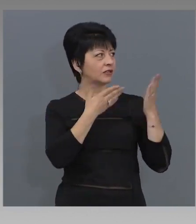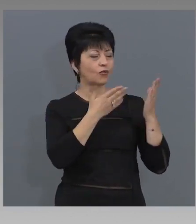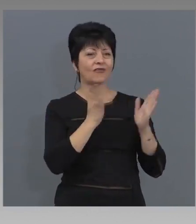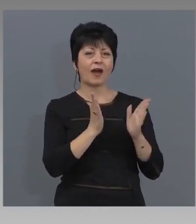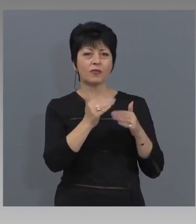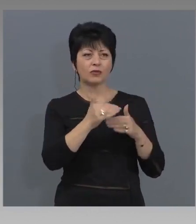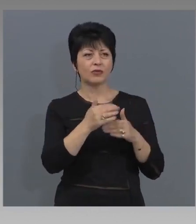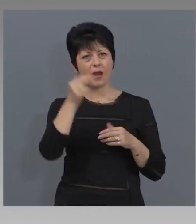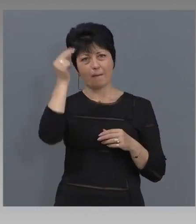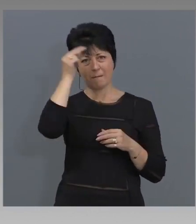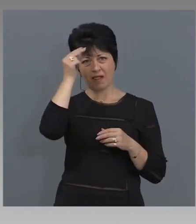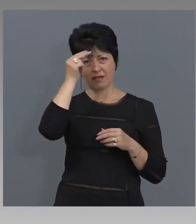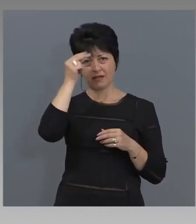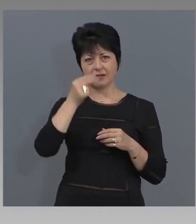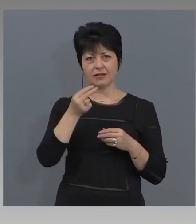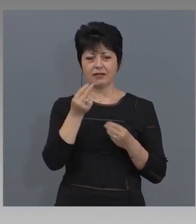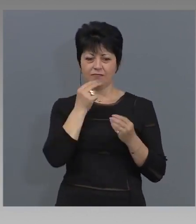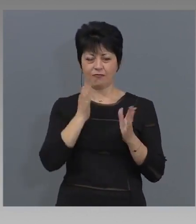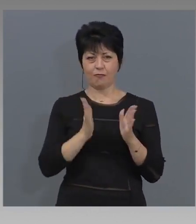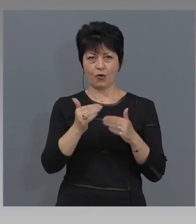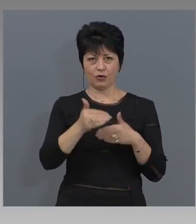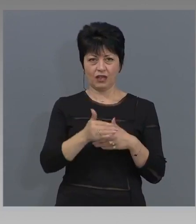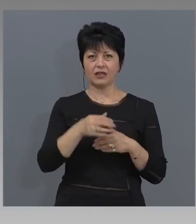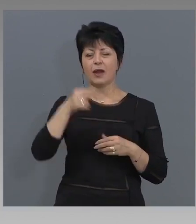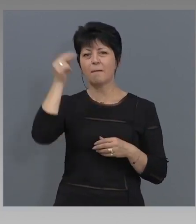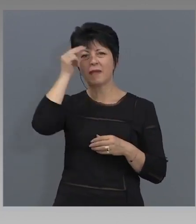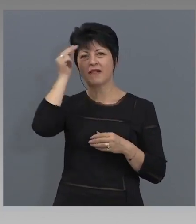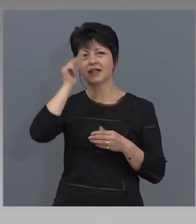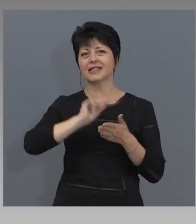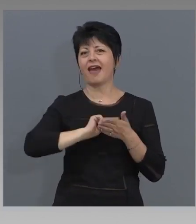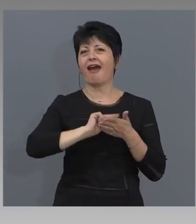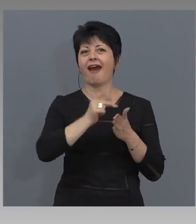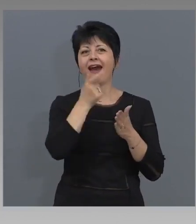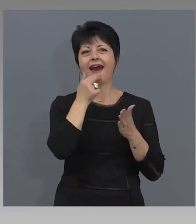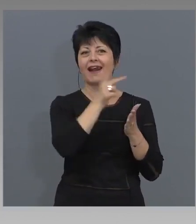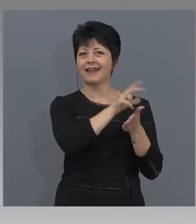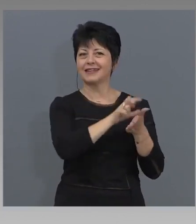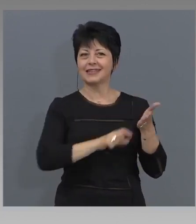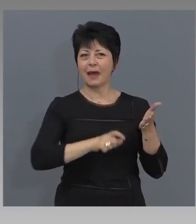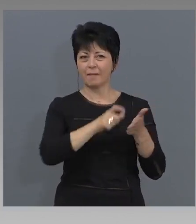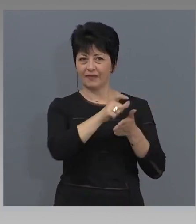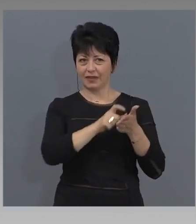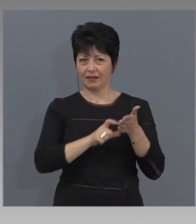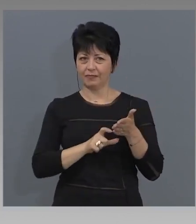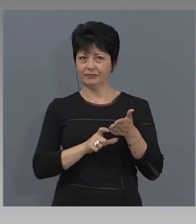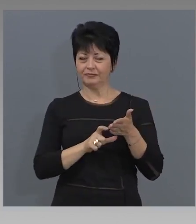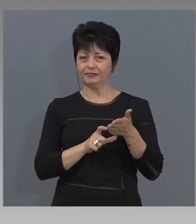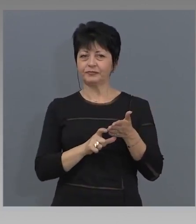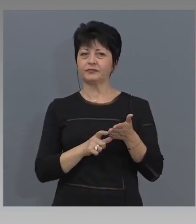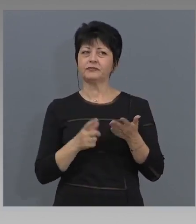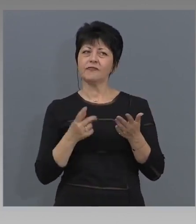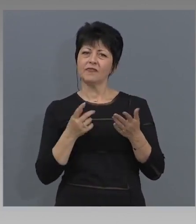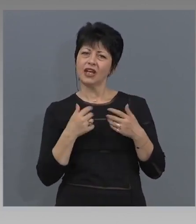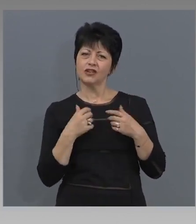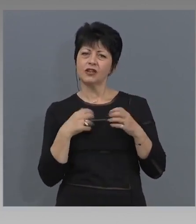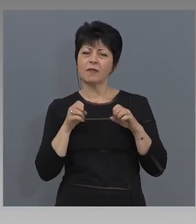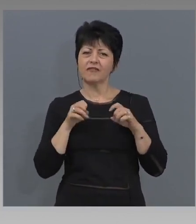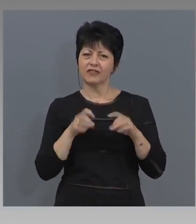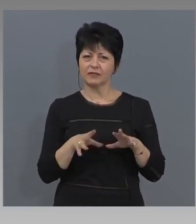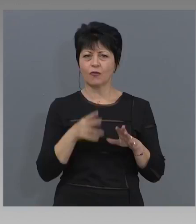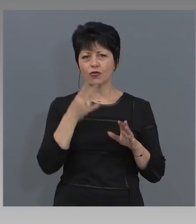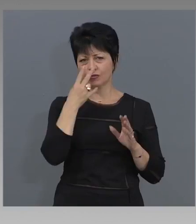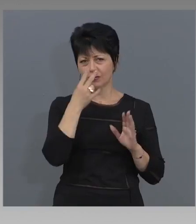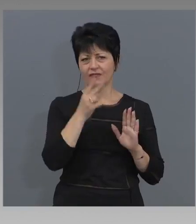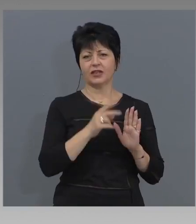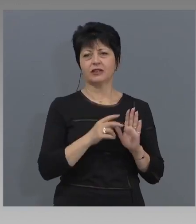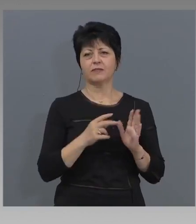български храни, български рецепти. Не споменаха, ще имаме възможност да презентираме и по-добре проекта. Има и рецептник